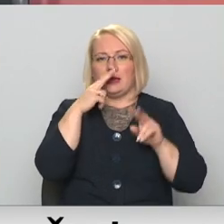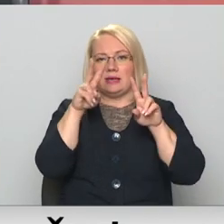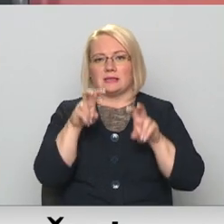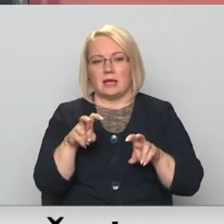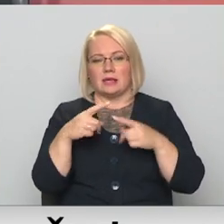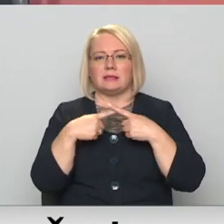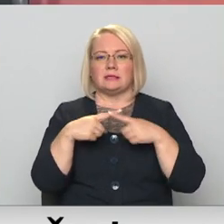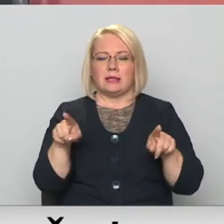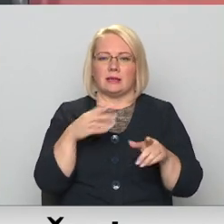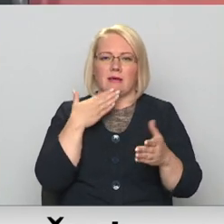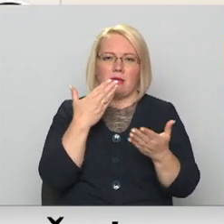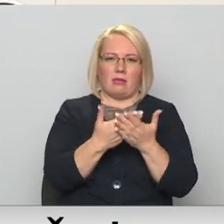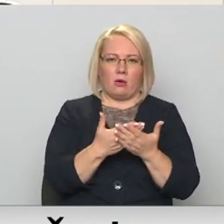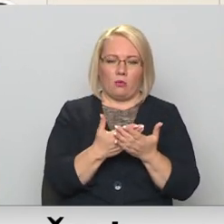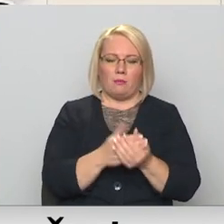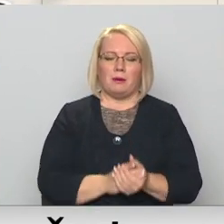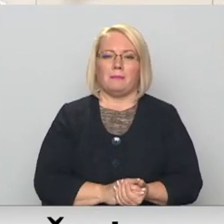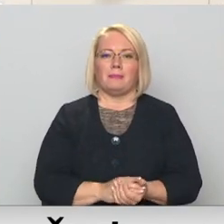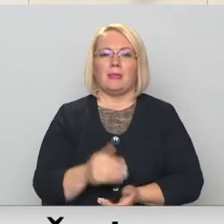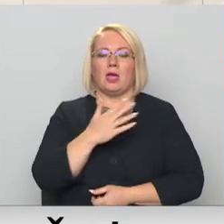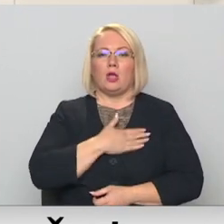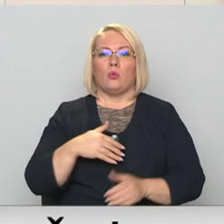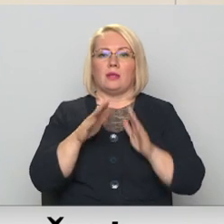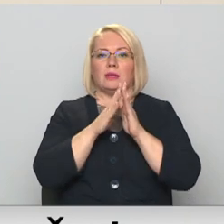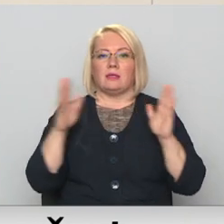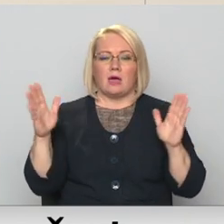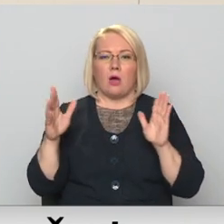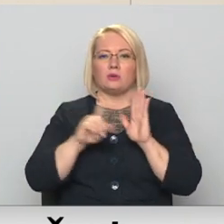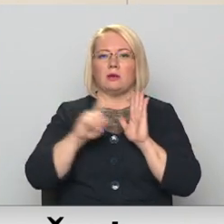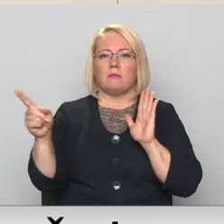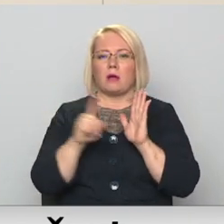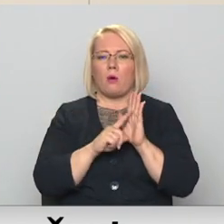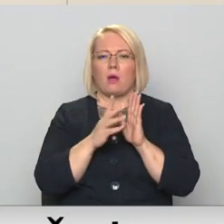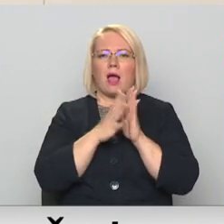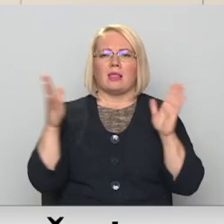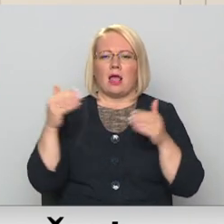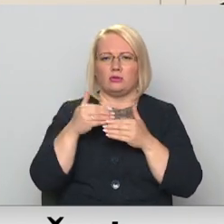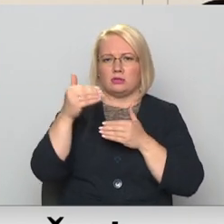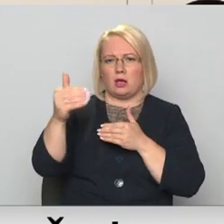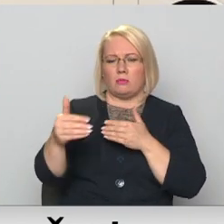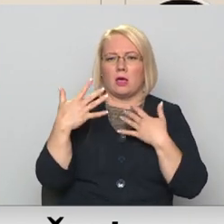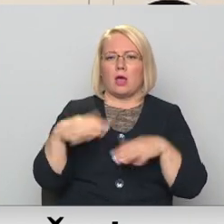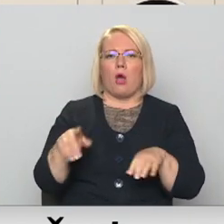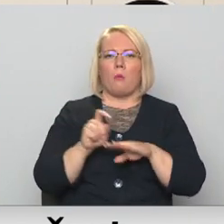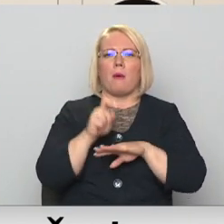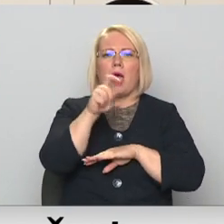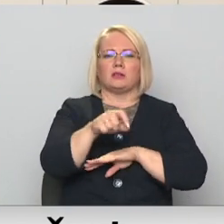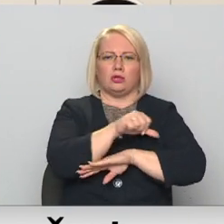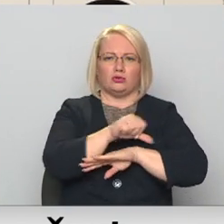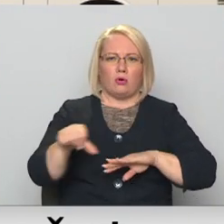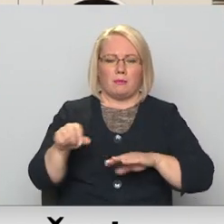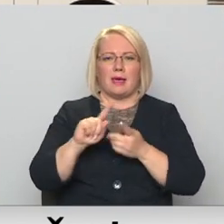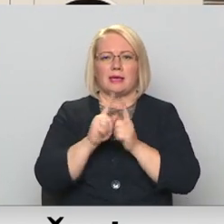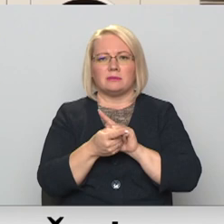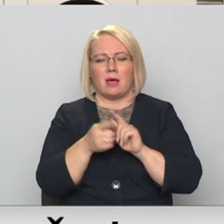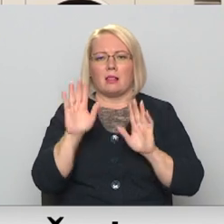citi pasažieru ieteikumi. Ļoti daudz brauc lielas atālumas strādāt. Pārsniec jau novada robežas izmainījām, lai